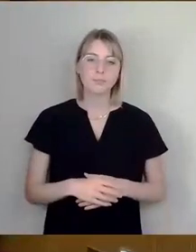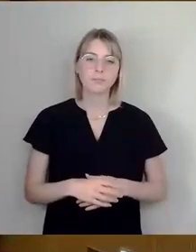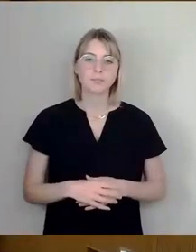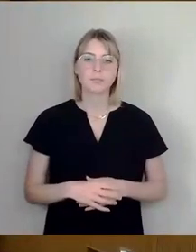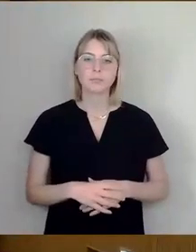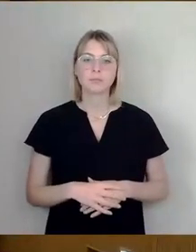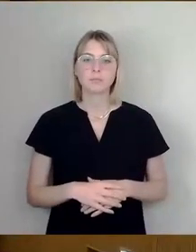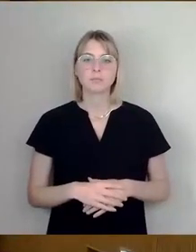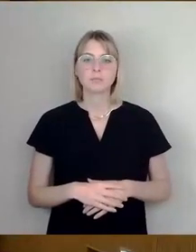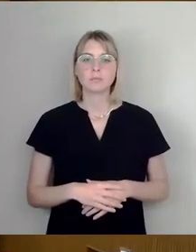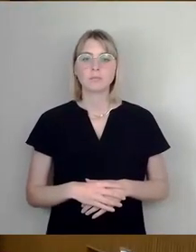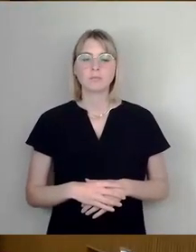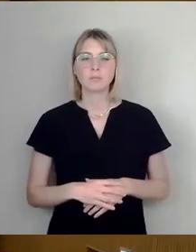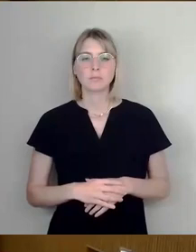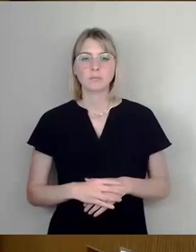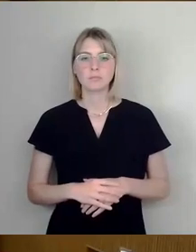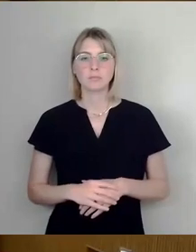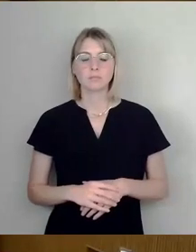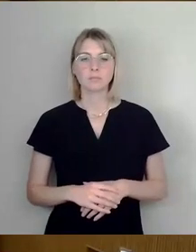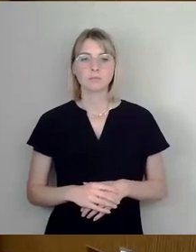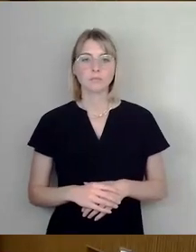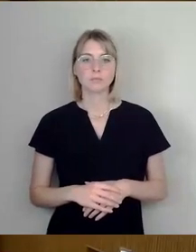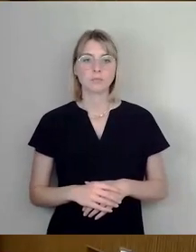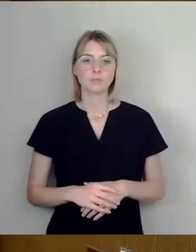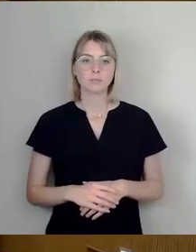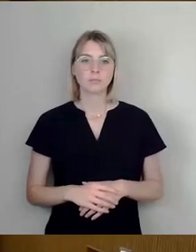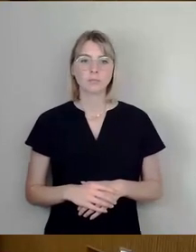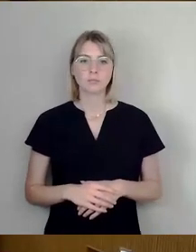Okay, gibt es weiter Redebedarf?